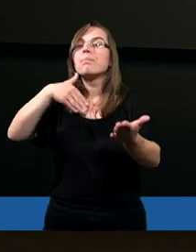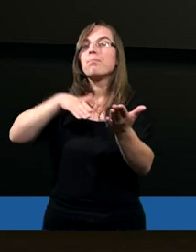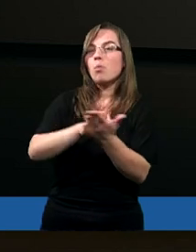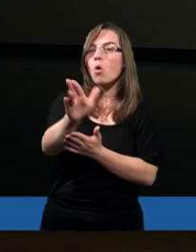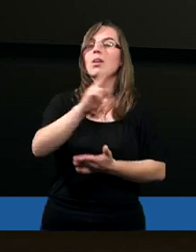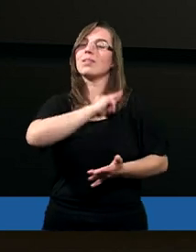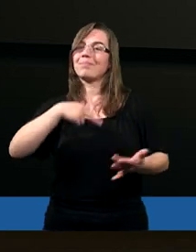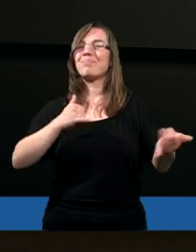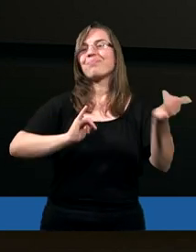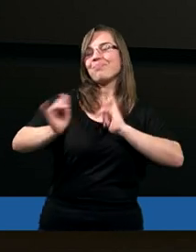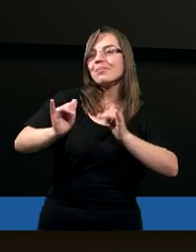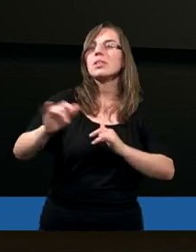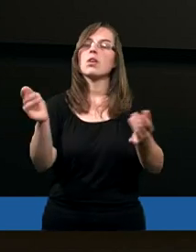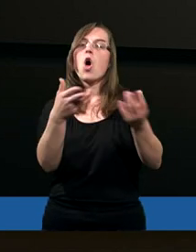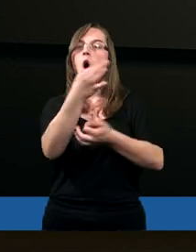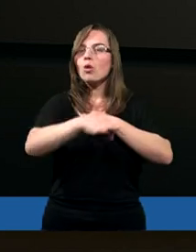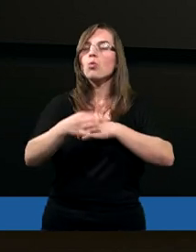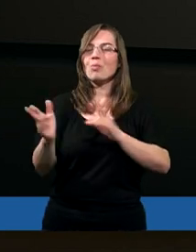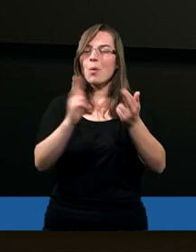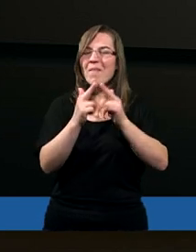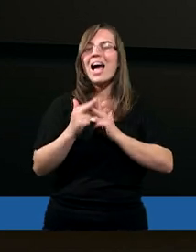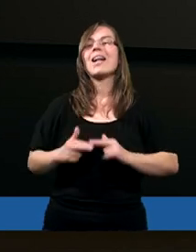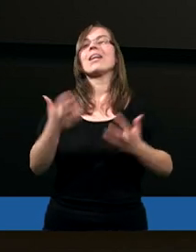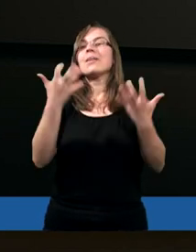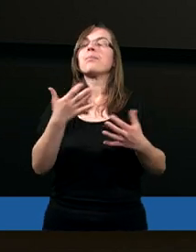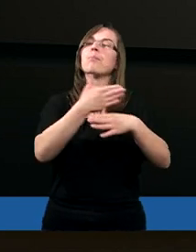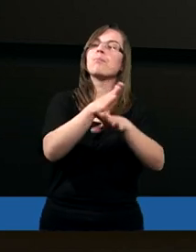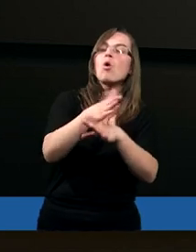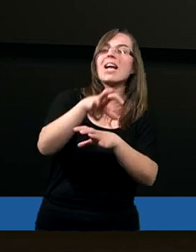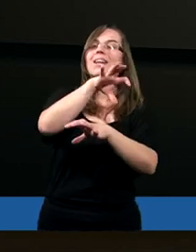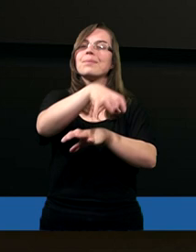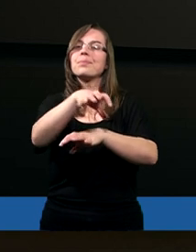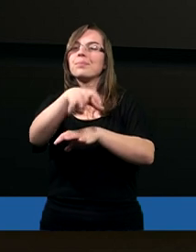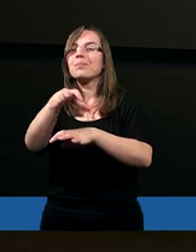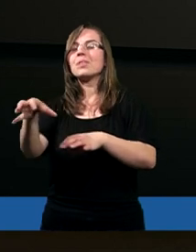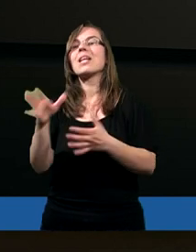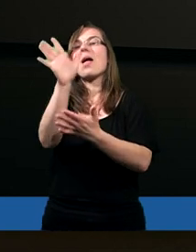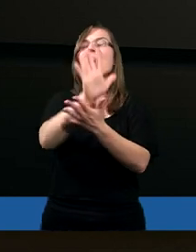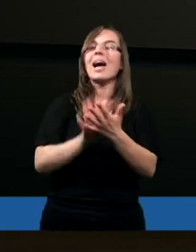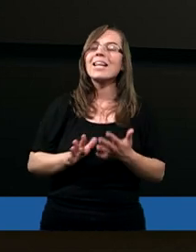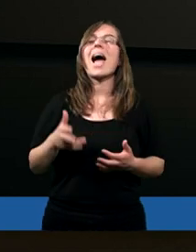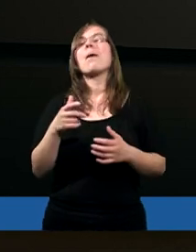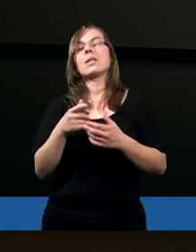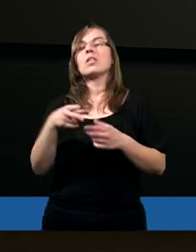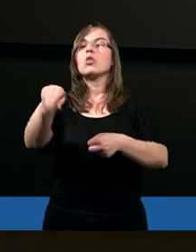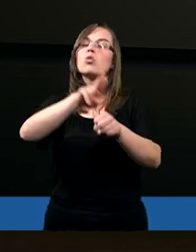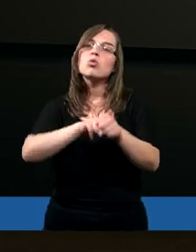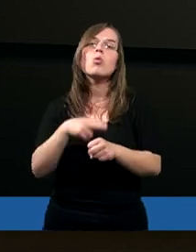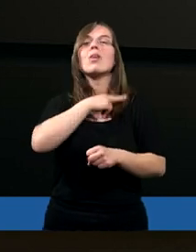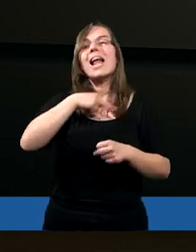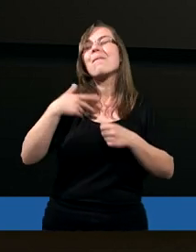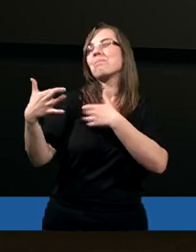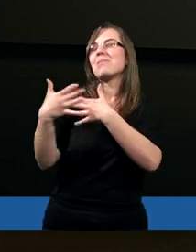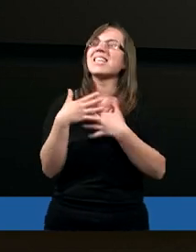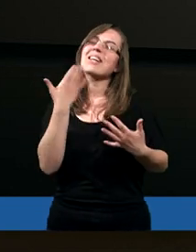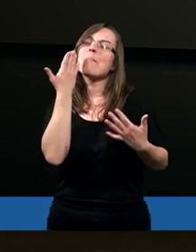naszego studium chciałbym, abyśmy podzielili się tekstami, które nam są